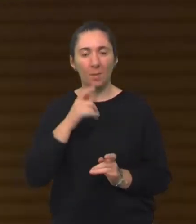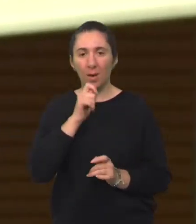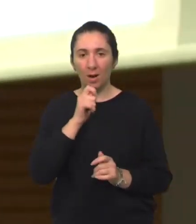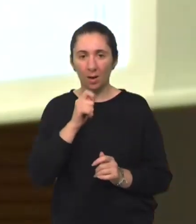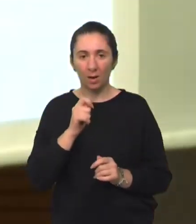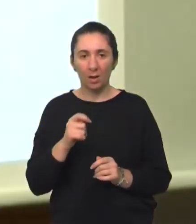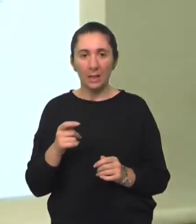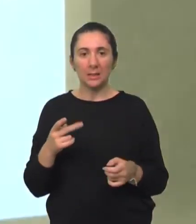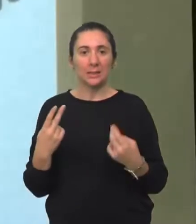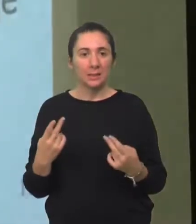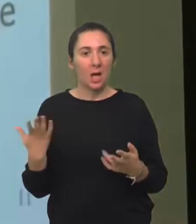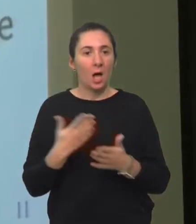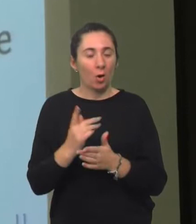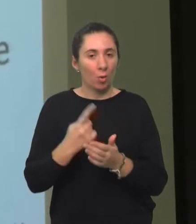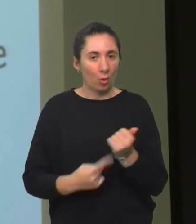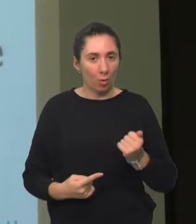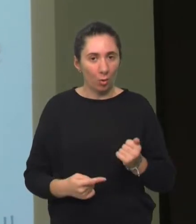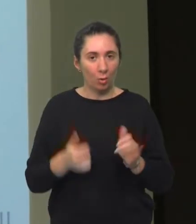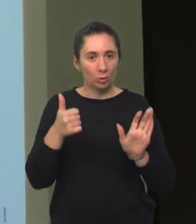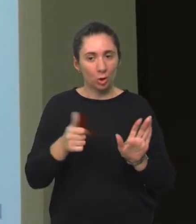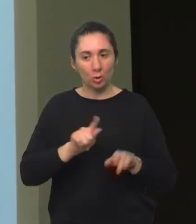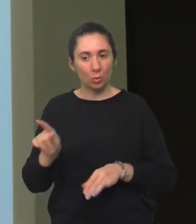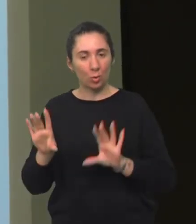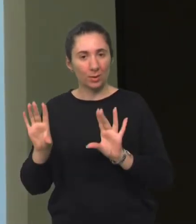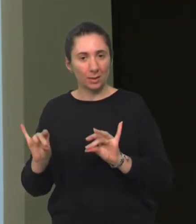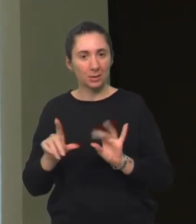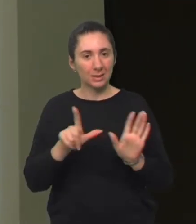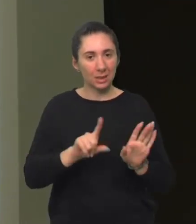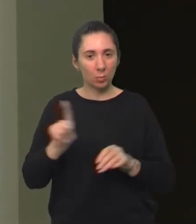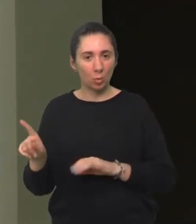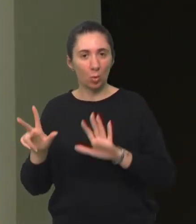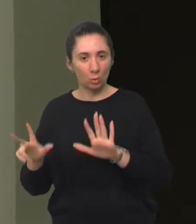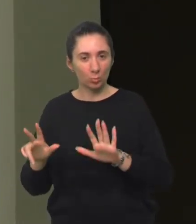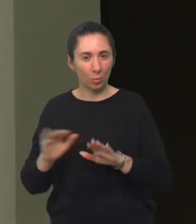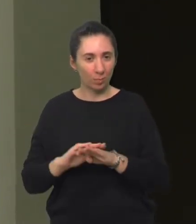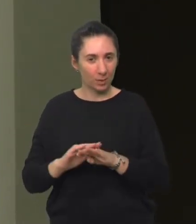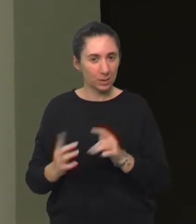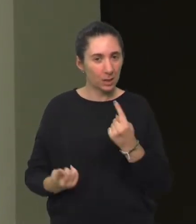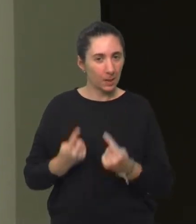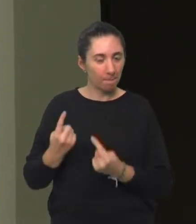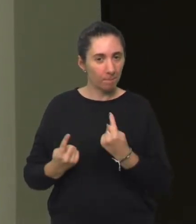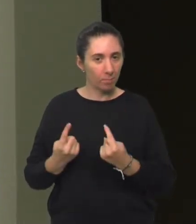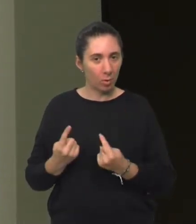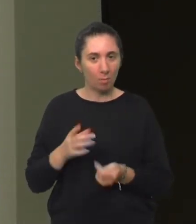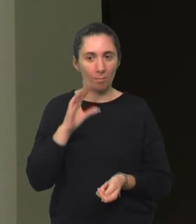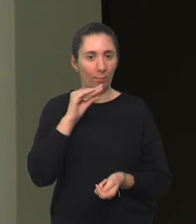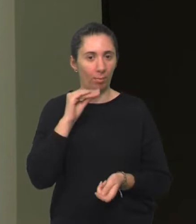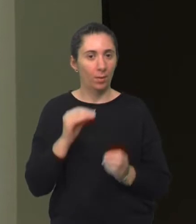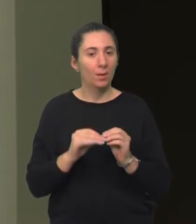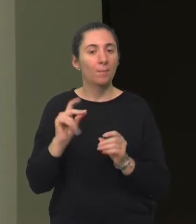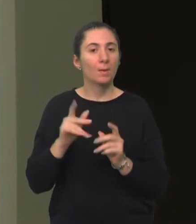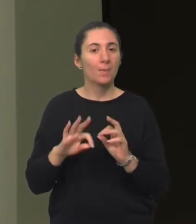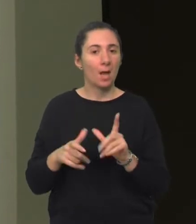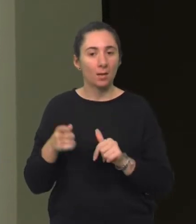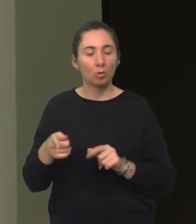indikativno kada izostane. Dakle, negdje u dobiju od 6. do 10. najčešće 7. do 8. mjeseca se pojavljuje kanoničko brbljanje. To je ona